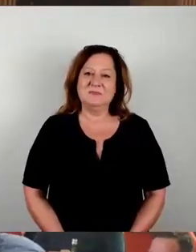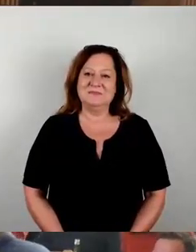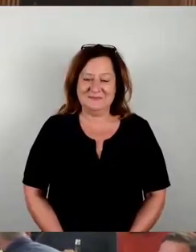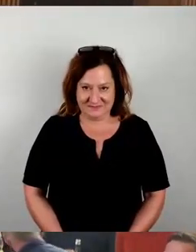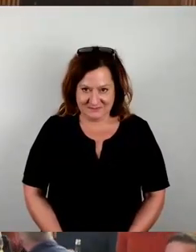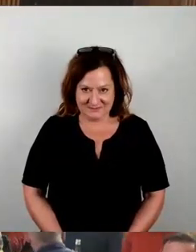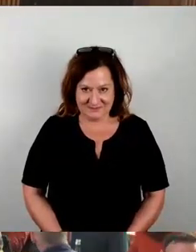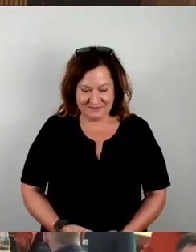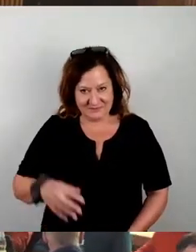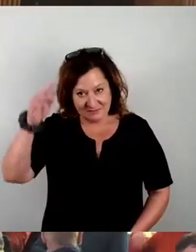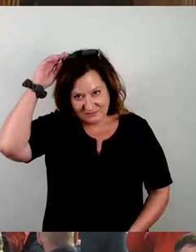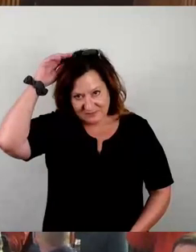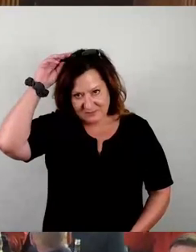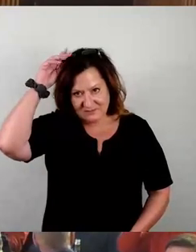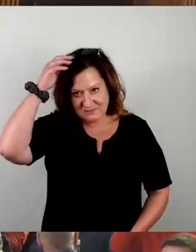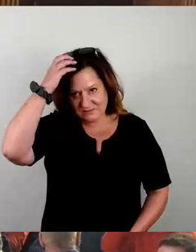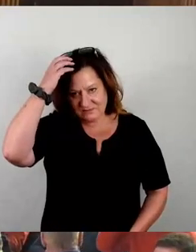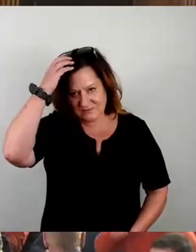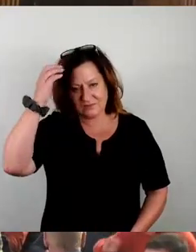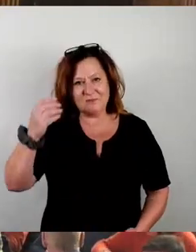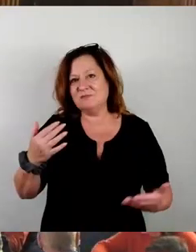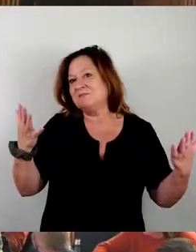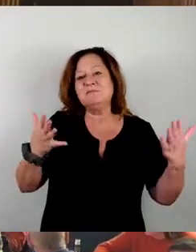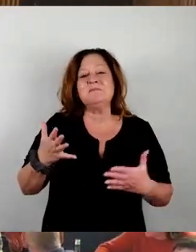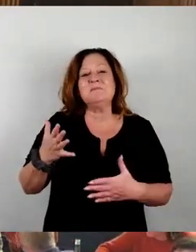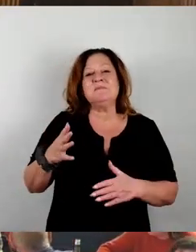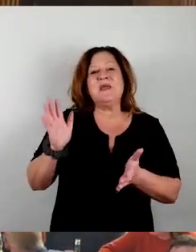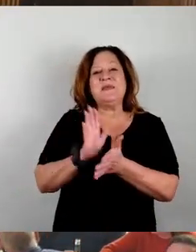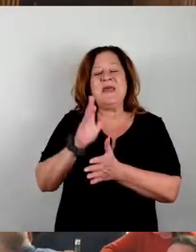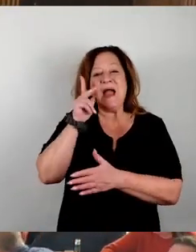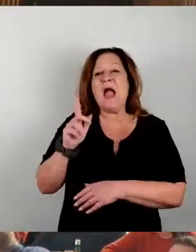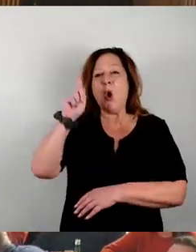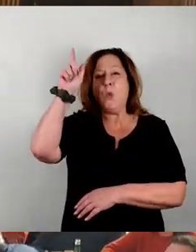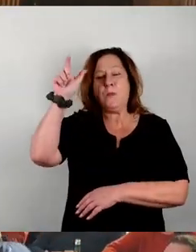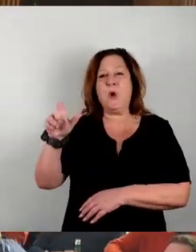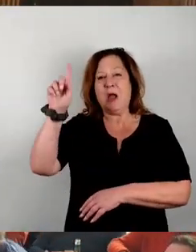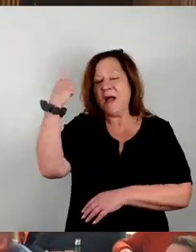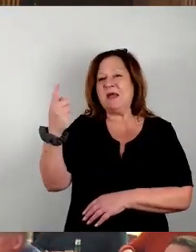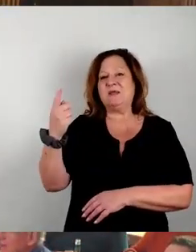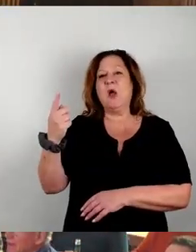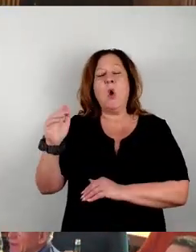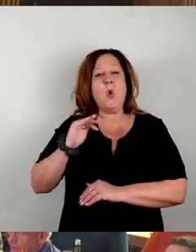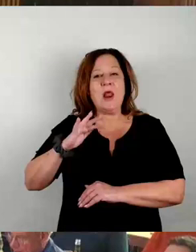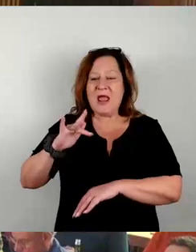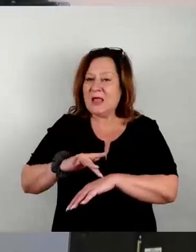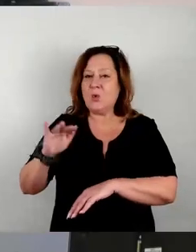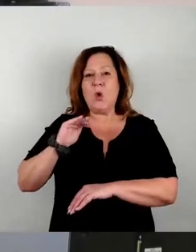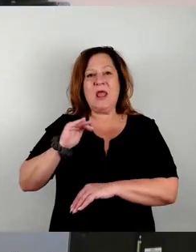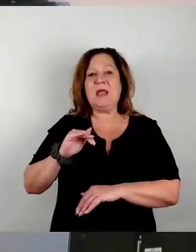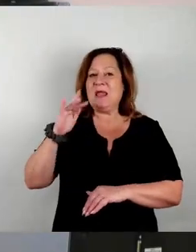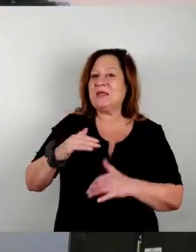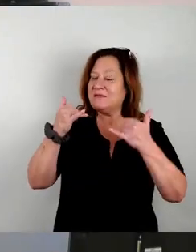Ja, sehr geehrter Herr Oberbürgermeister, liebe Kolleginnen und Kollegen, jetzt muss ich schon wieder vorgehen und muss eine Vorlage der Verwaltung zum Thema